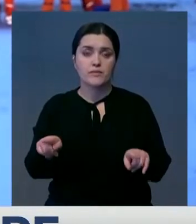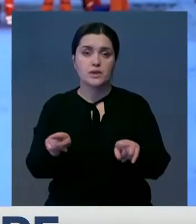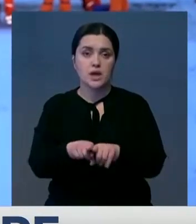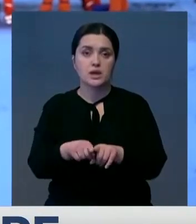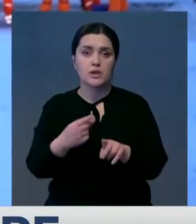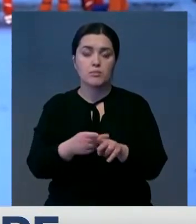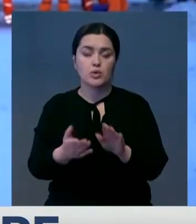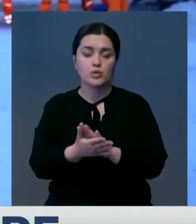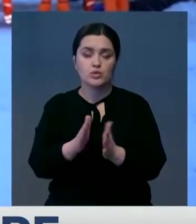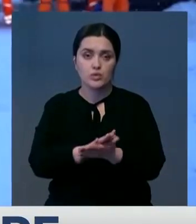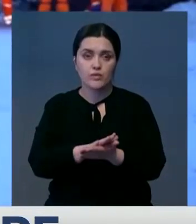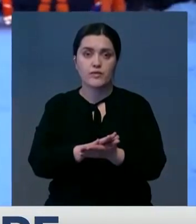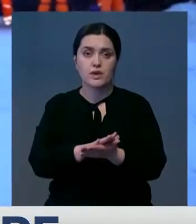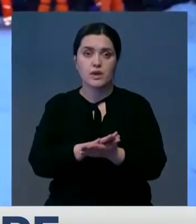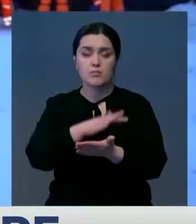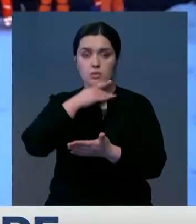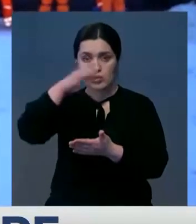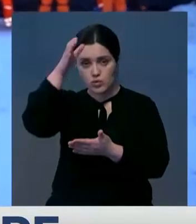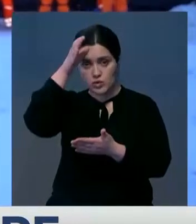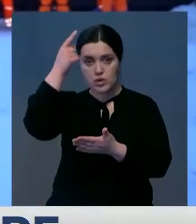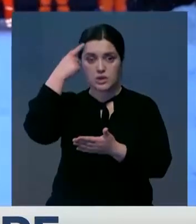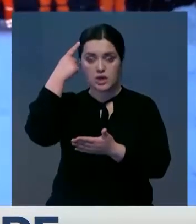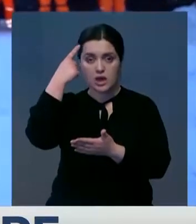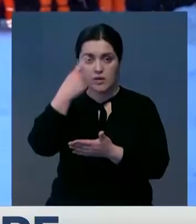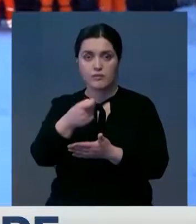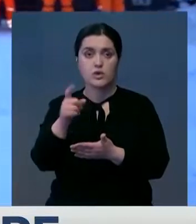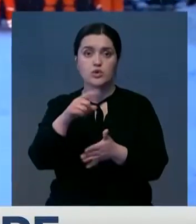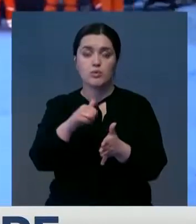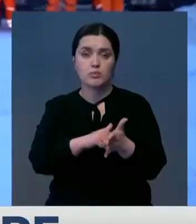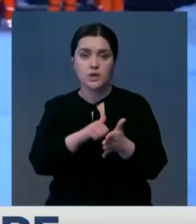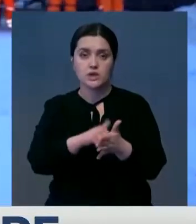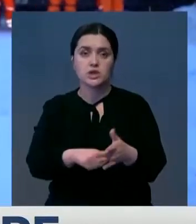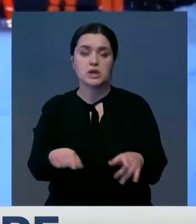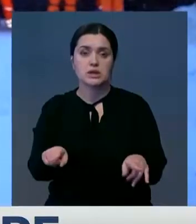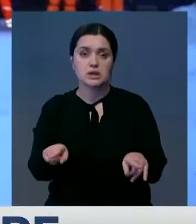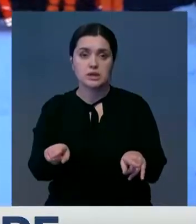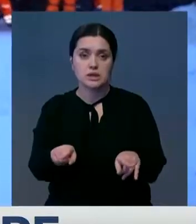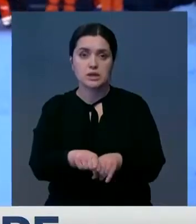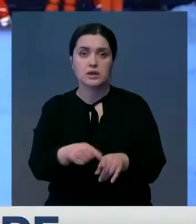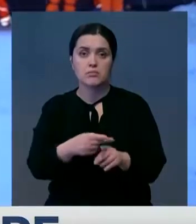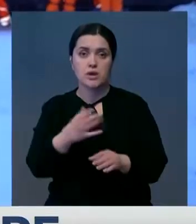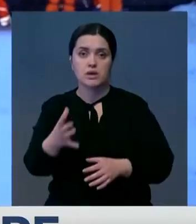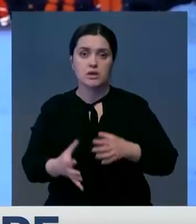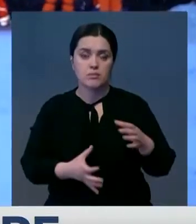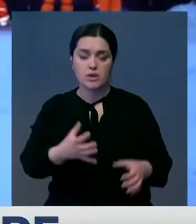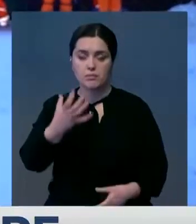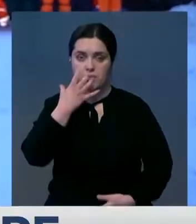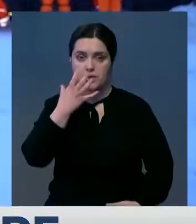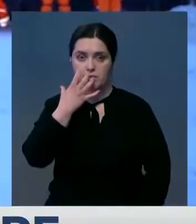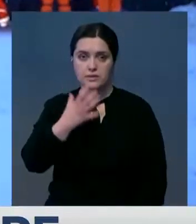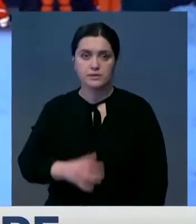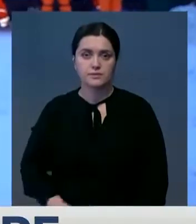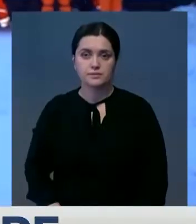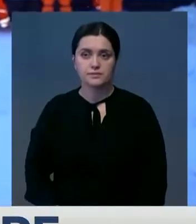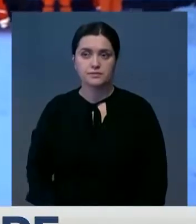экстремальных условиях. Многие ученые уже заявили, что причина таким аномалиям – глобальное потепление. Шолпан